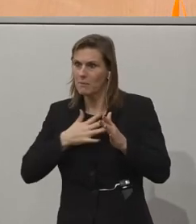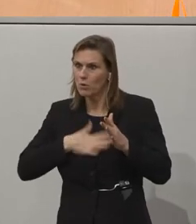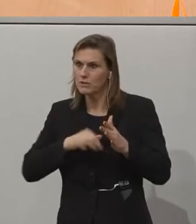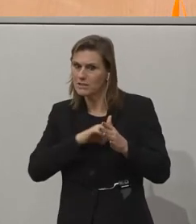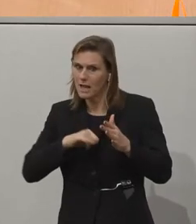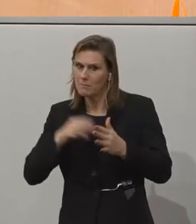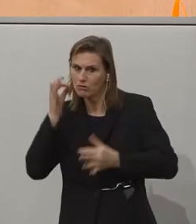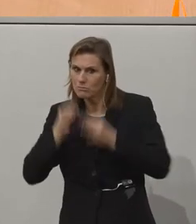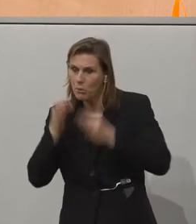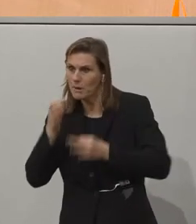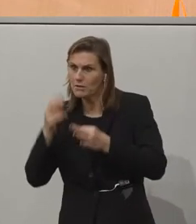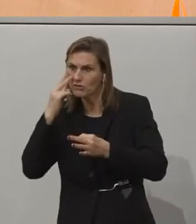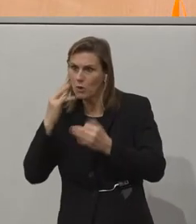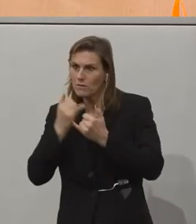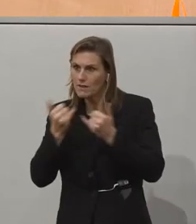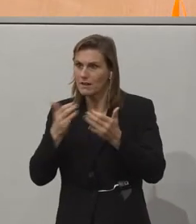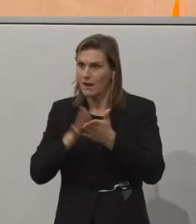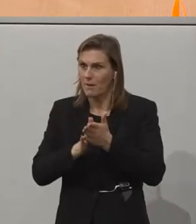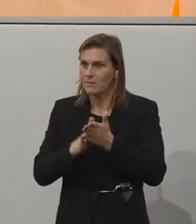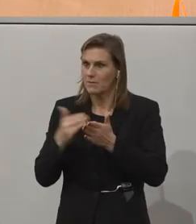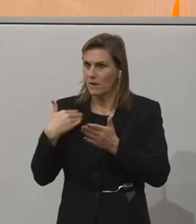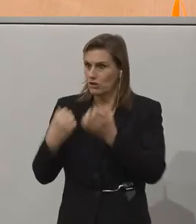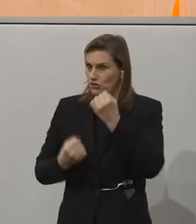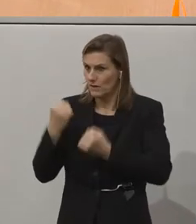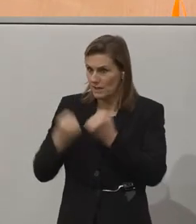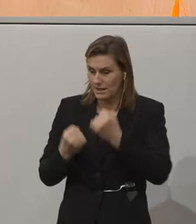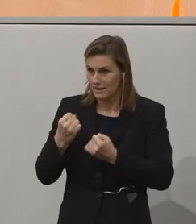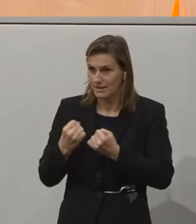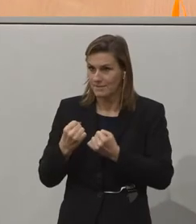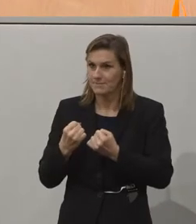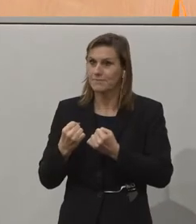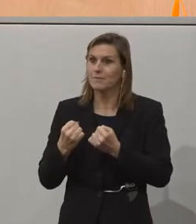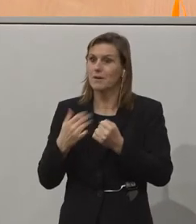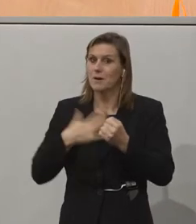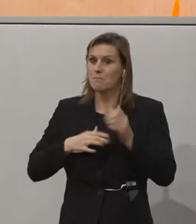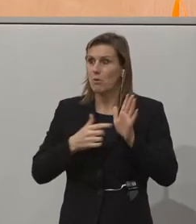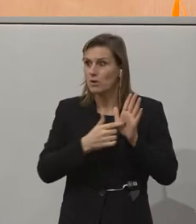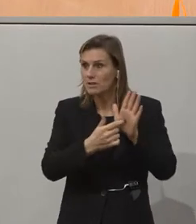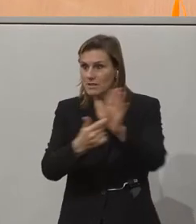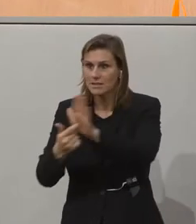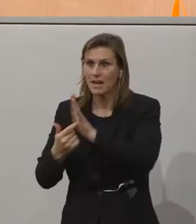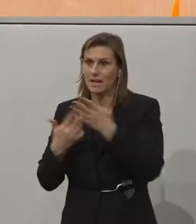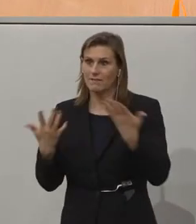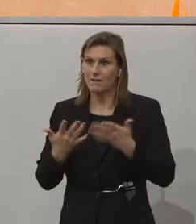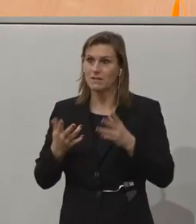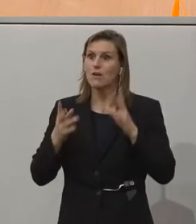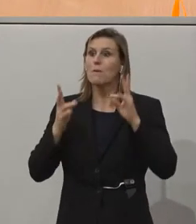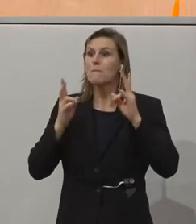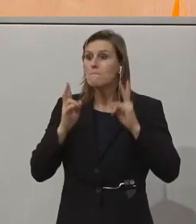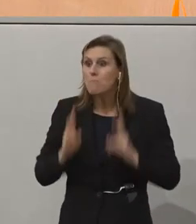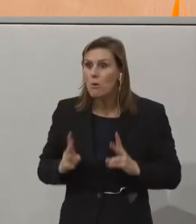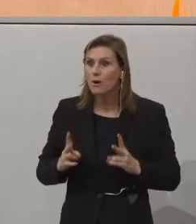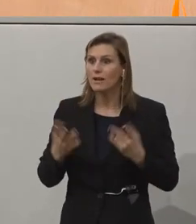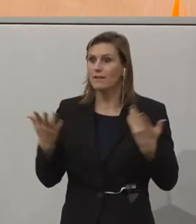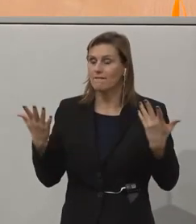die es sonst am Arbeitsmarkt schwierig gehabt hätten. Was wir damit zeigen wollten ist, es ist möglich, es ist machbar und hier einen